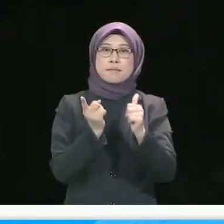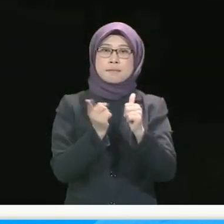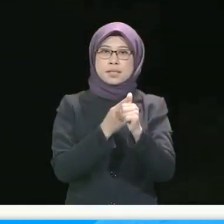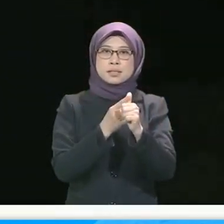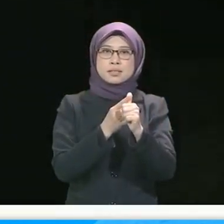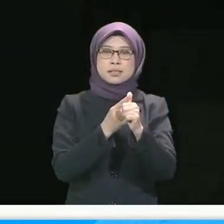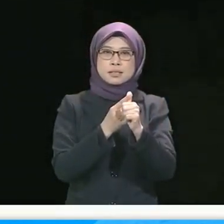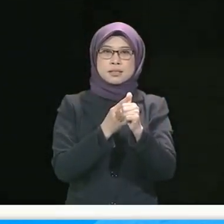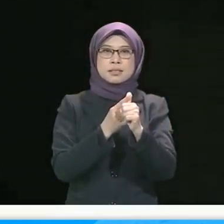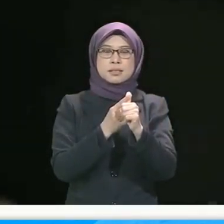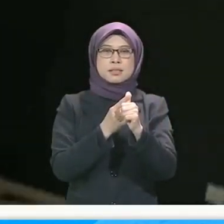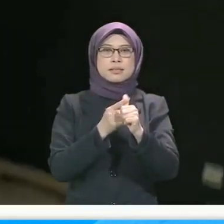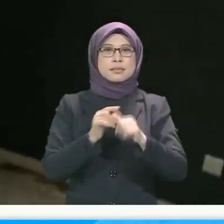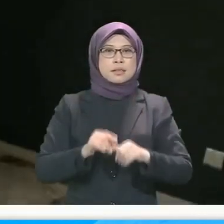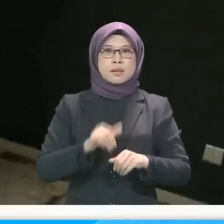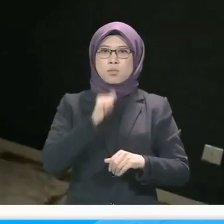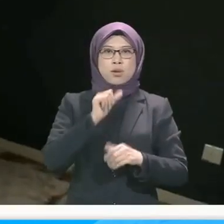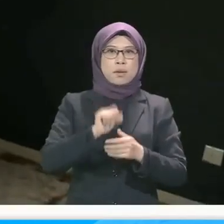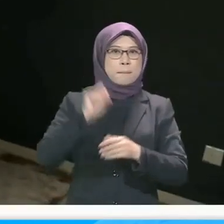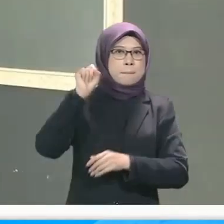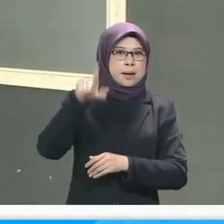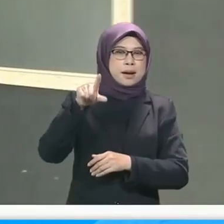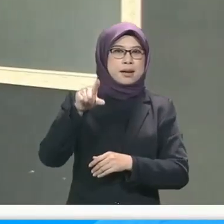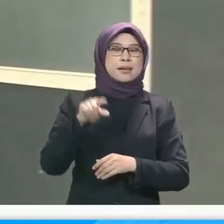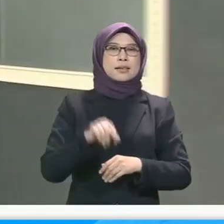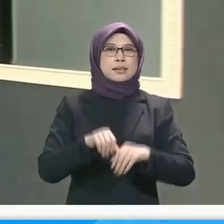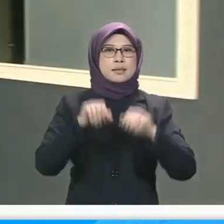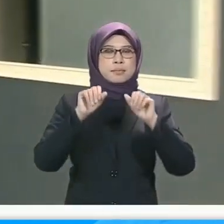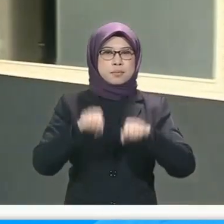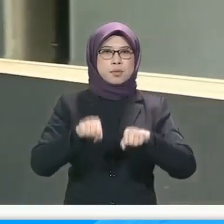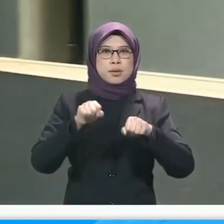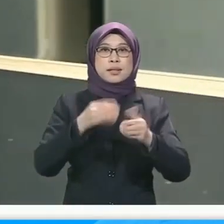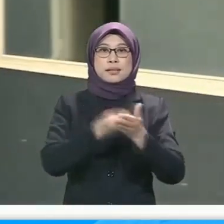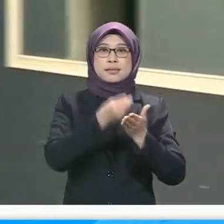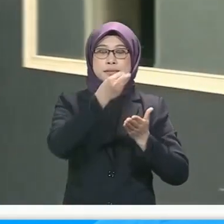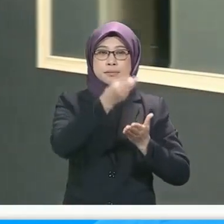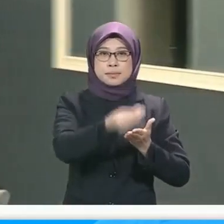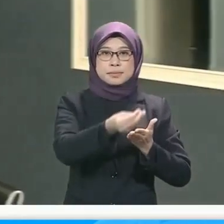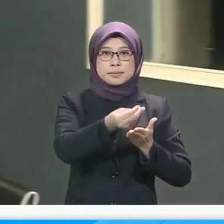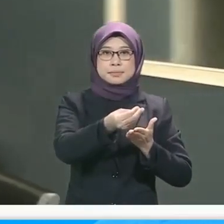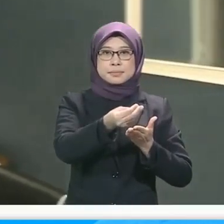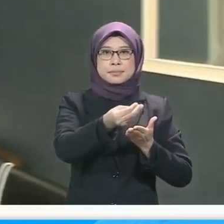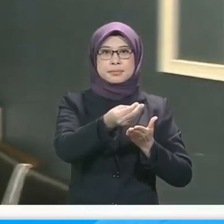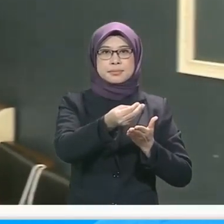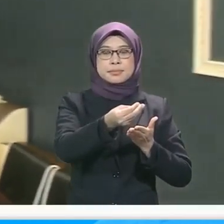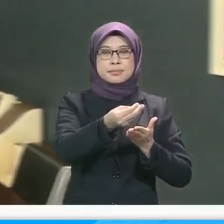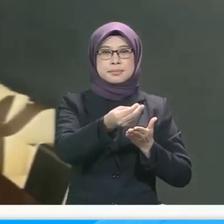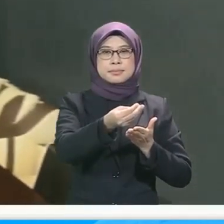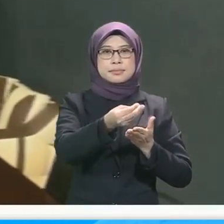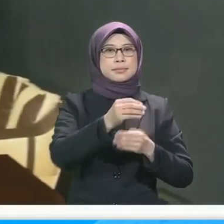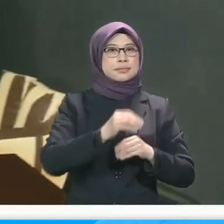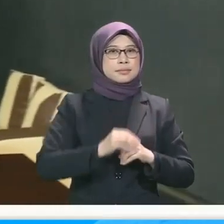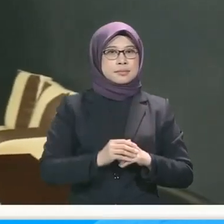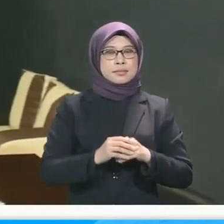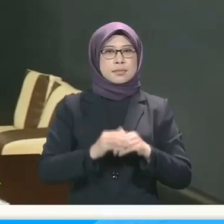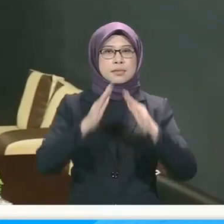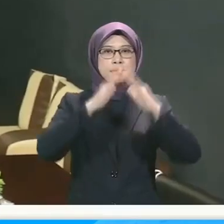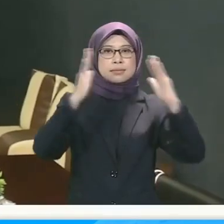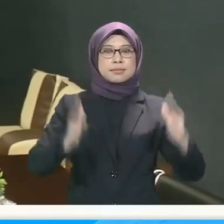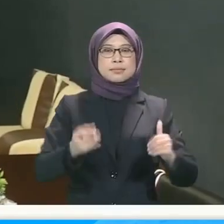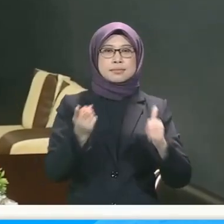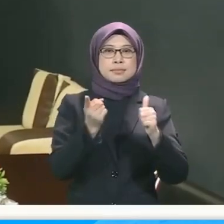rumah mampu milik yang pertama, bukan rumah mahal lah. This is the scheme-scheme rumah mampu milik. Rumah pertama